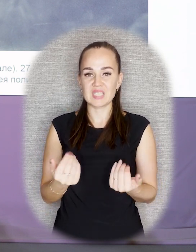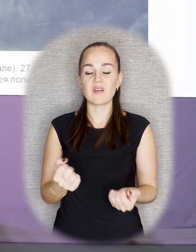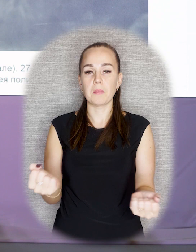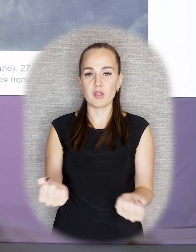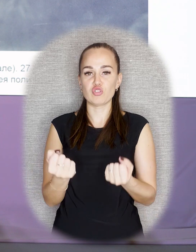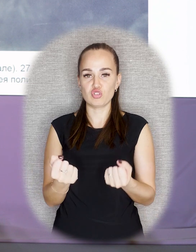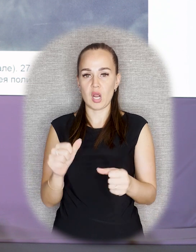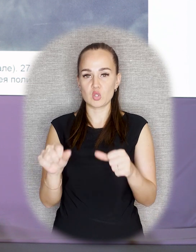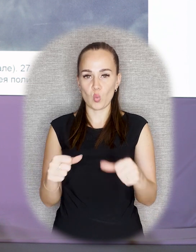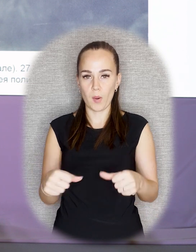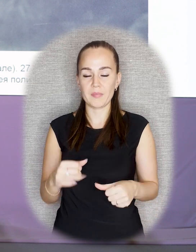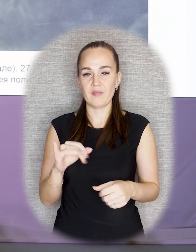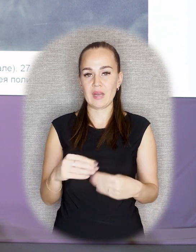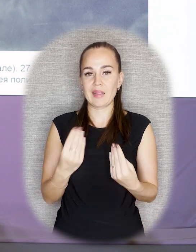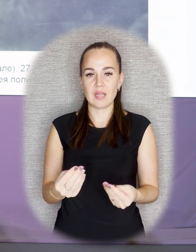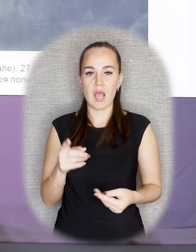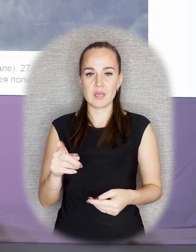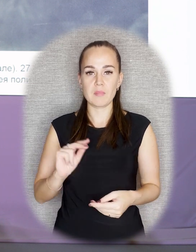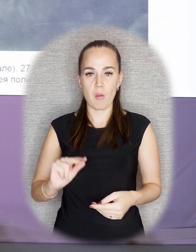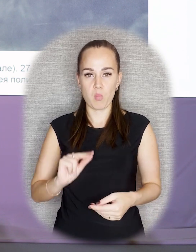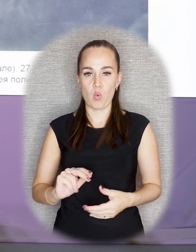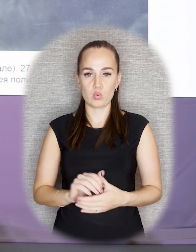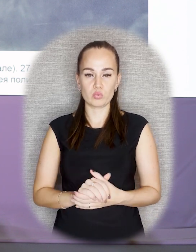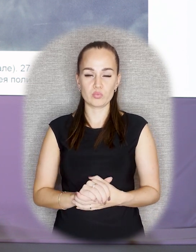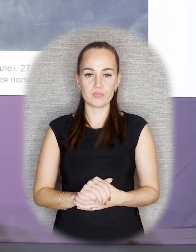поддержать скульпторам, дать им работу.